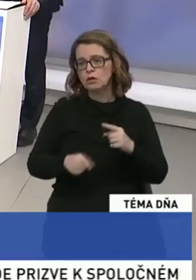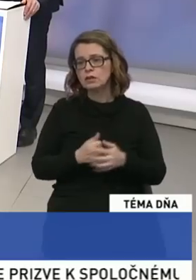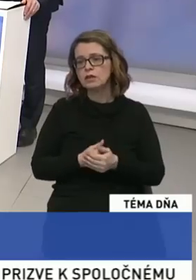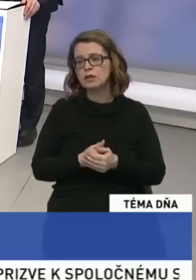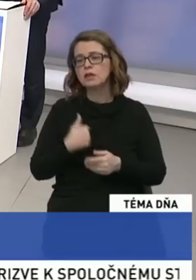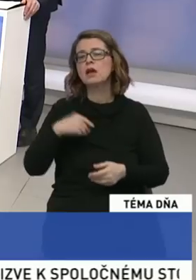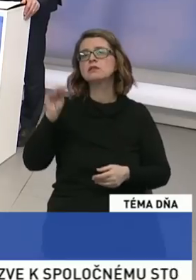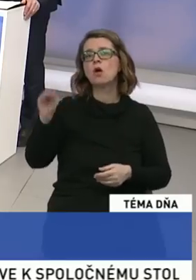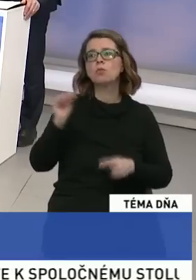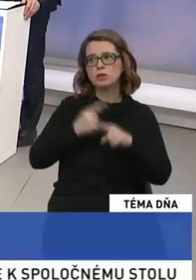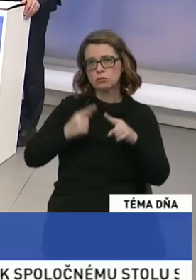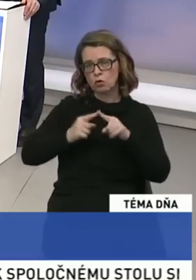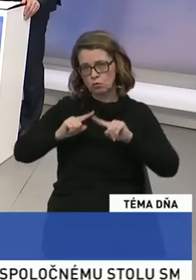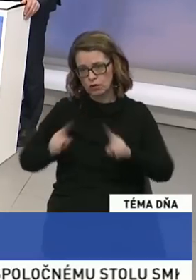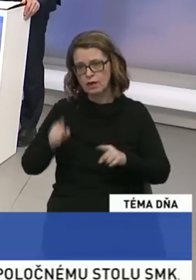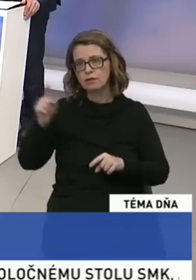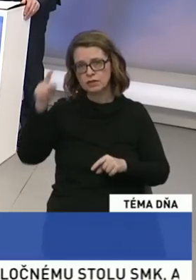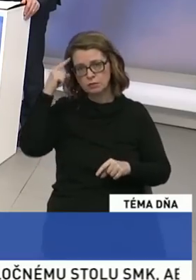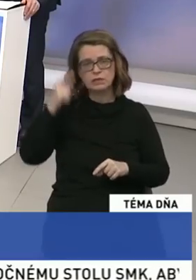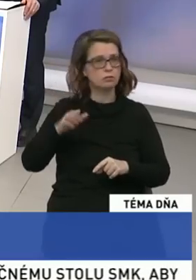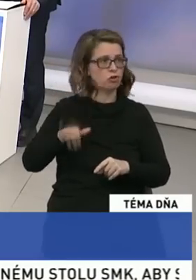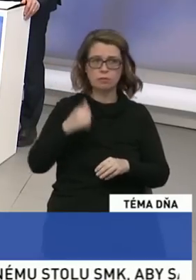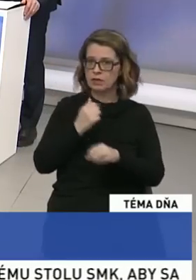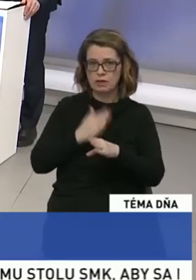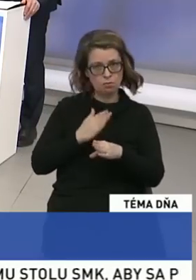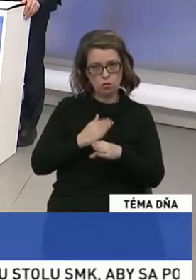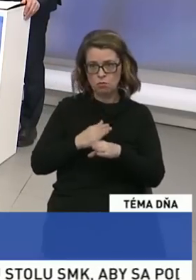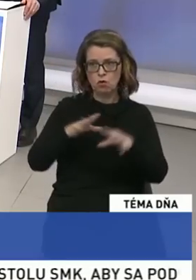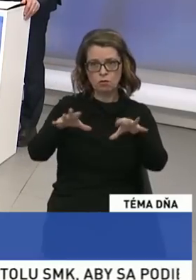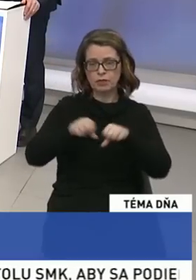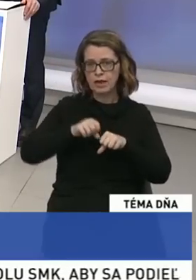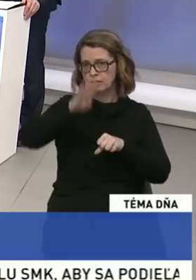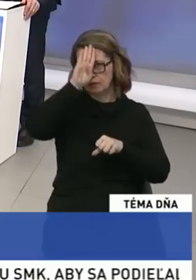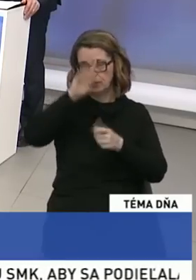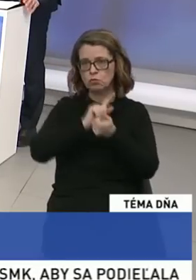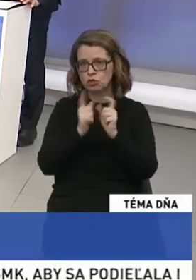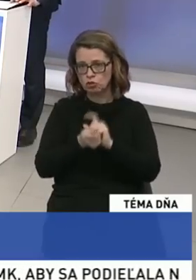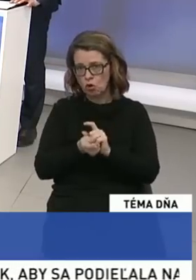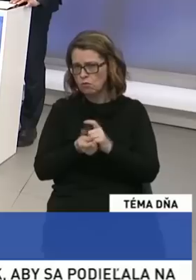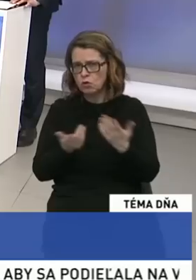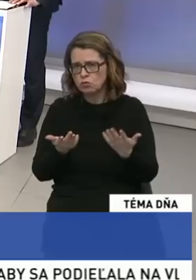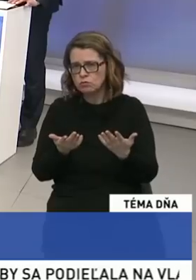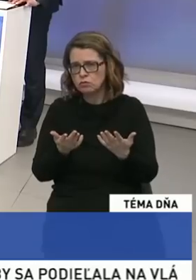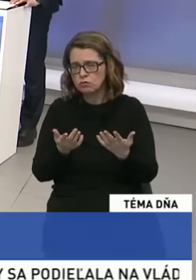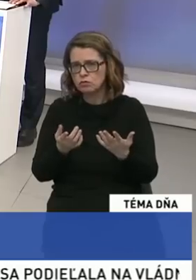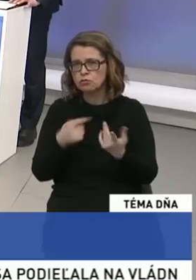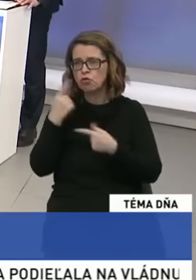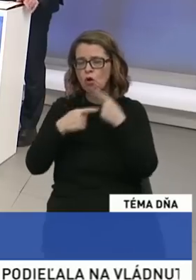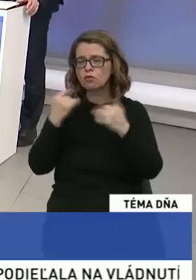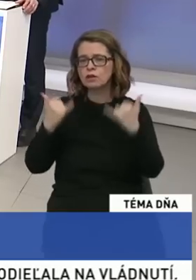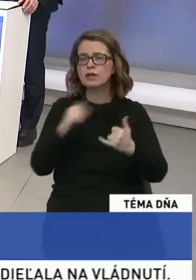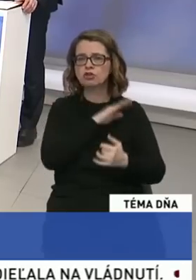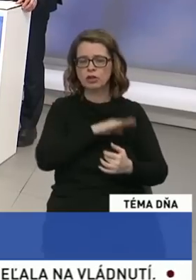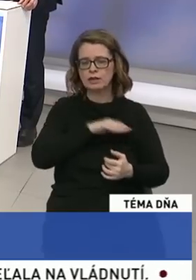Upýtam sa trochu inak. Vy si myslíte, že by nepomohlo prijatie ústa istambulského dohovoru tomu, o čom napríklad hovoril aj súčasný generálny